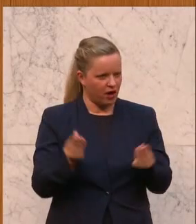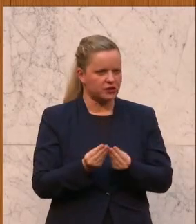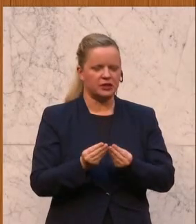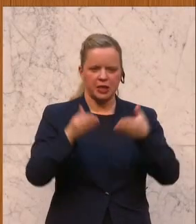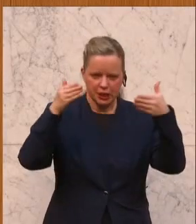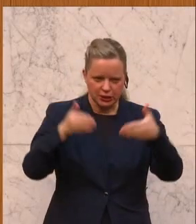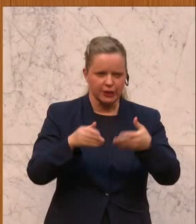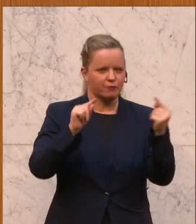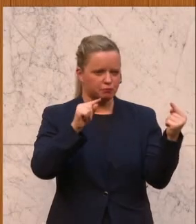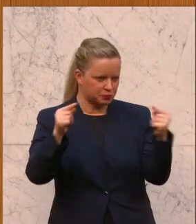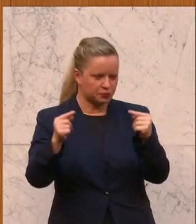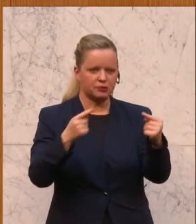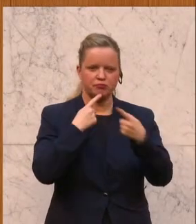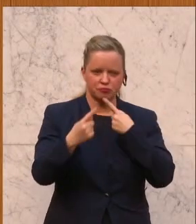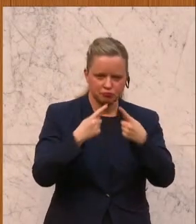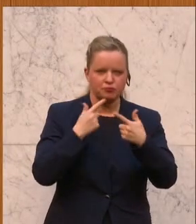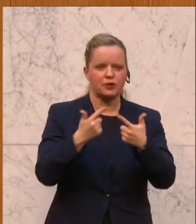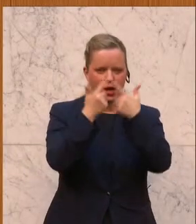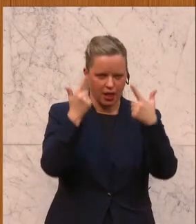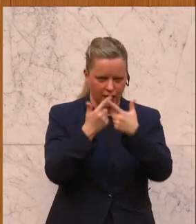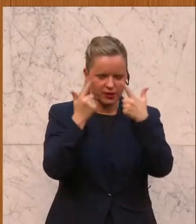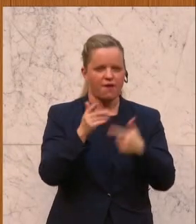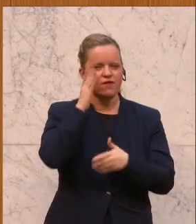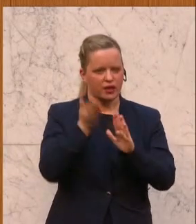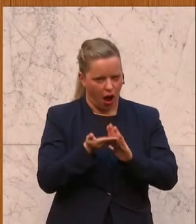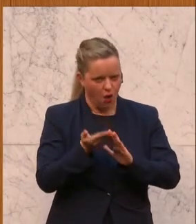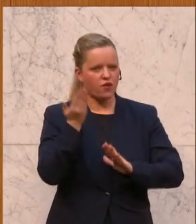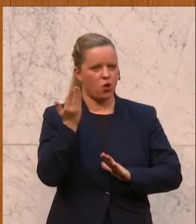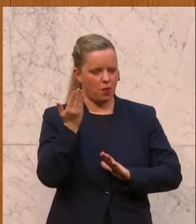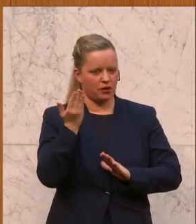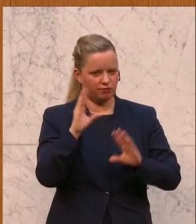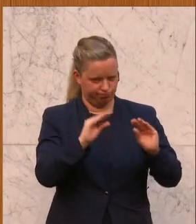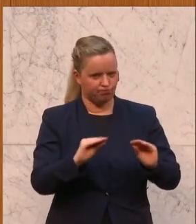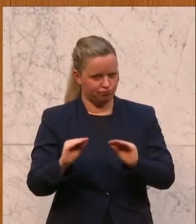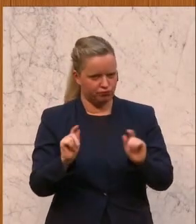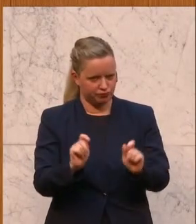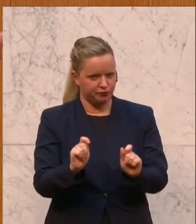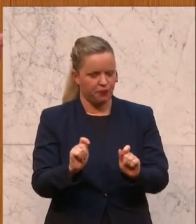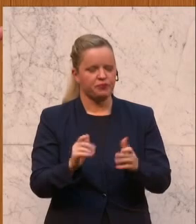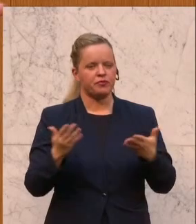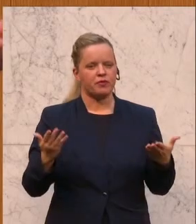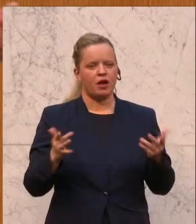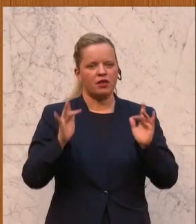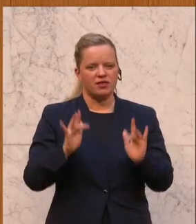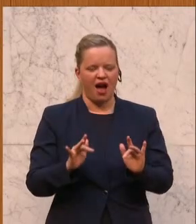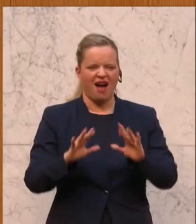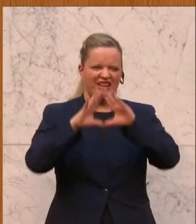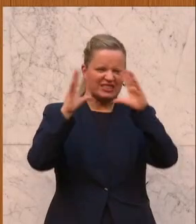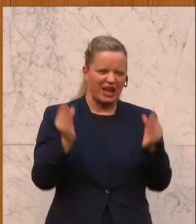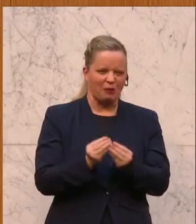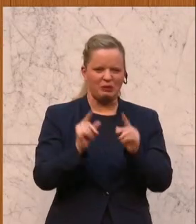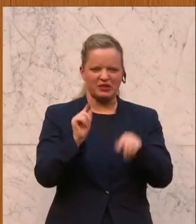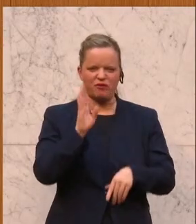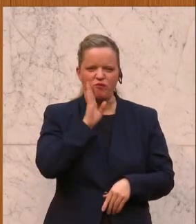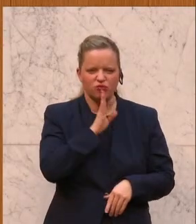allen Fraktionen erklärt. Sie wird aufgehoben. Dass das Ganze natürlich jetzt ein bisschen ein Pfusch ist, sage ich einmal,